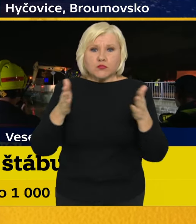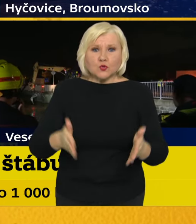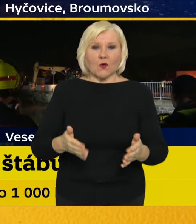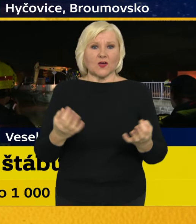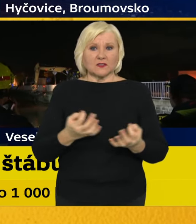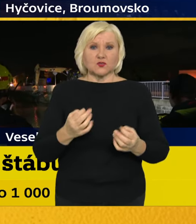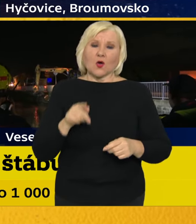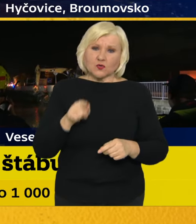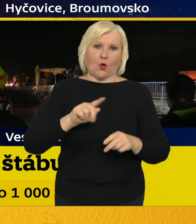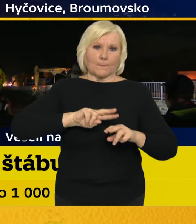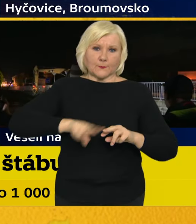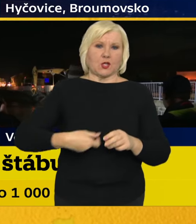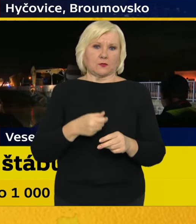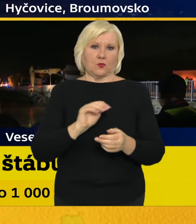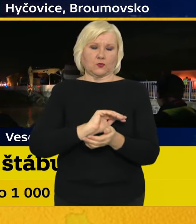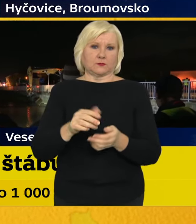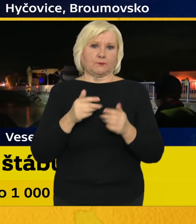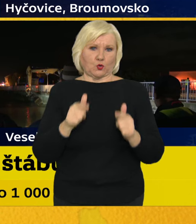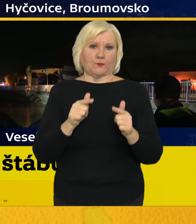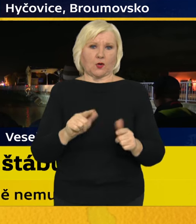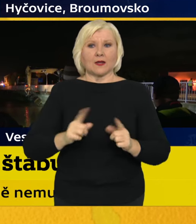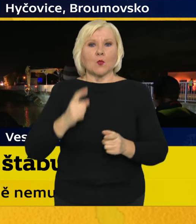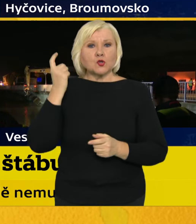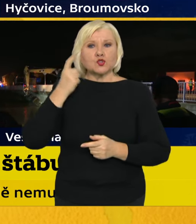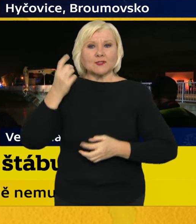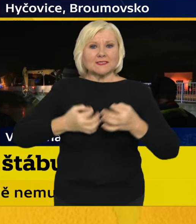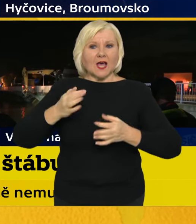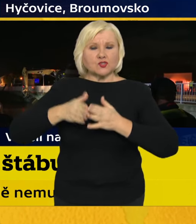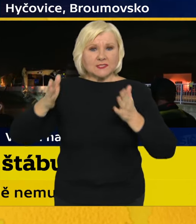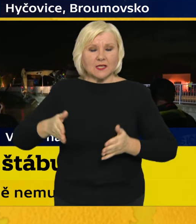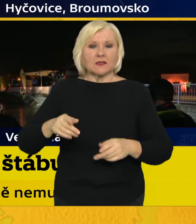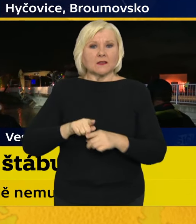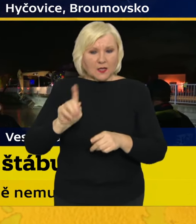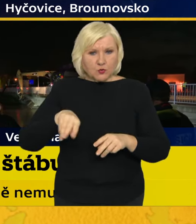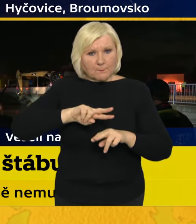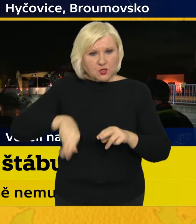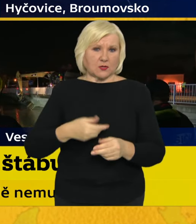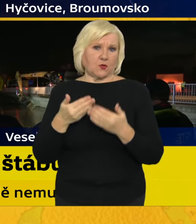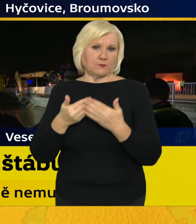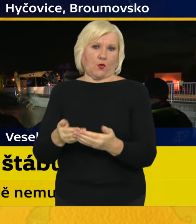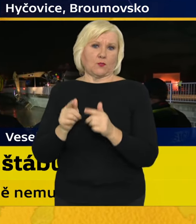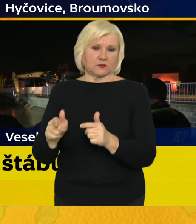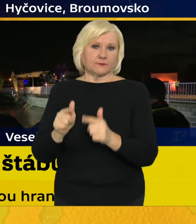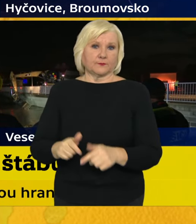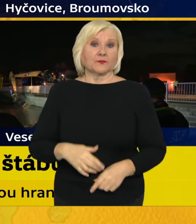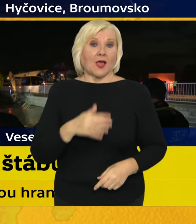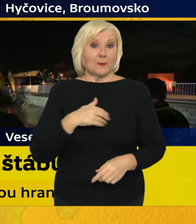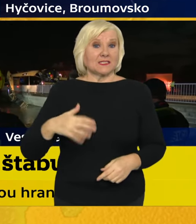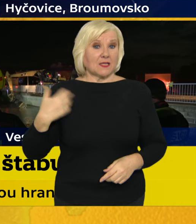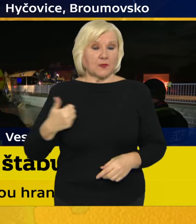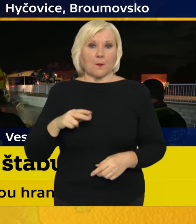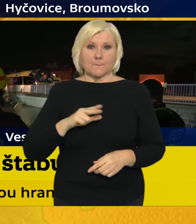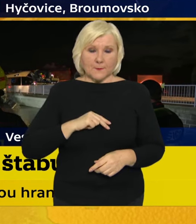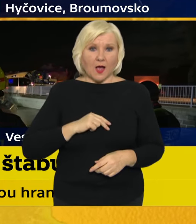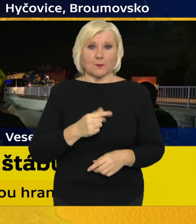budou ty priority, sociální zařízení a podobně, kam namíříme naše síly. I na ministerstvu zemědělství máme dva spící